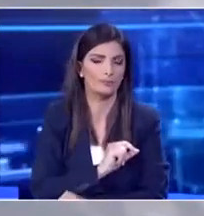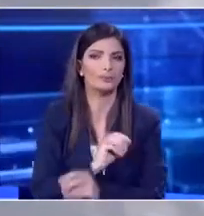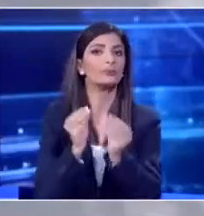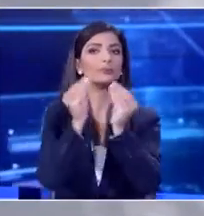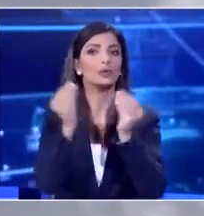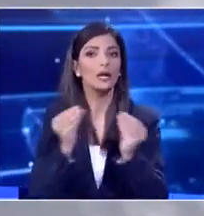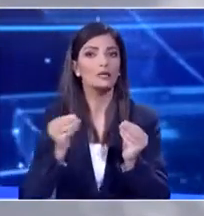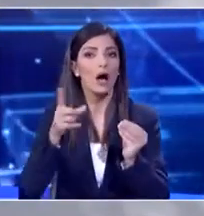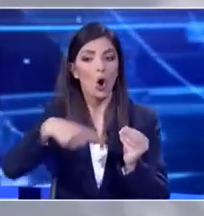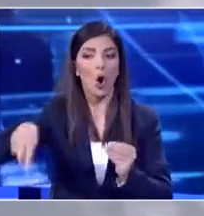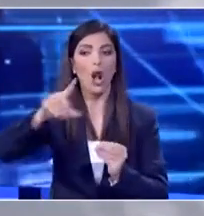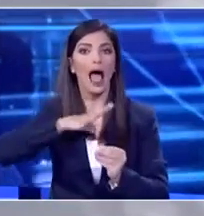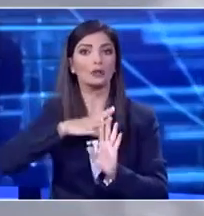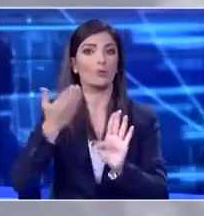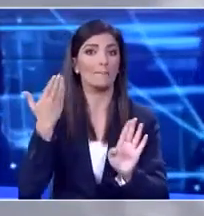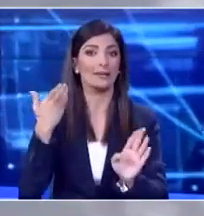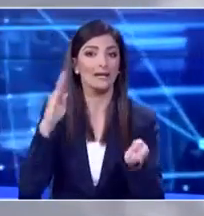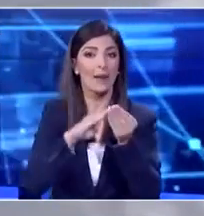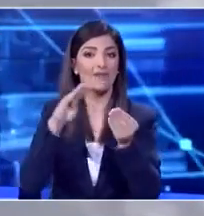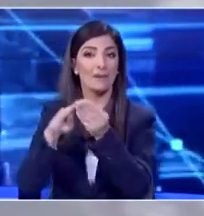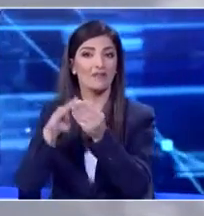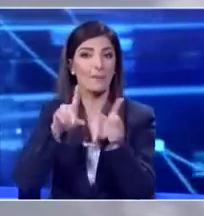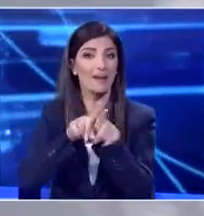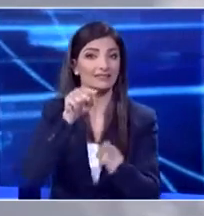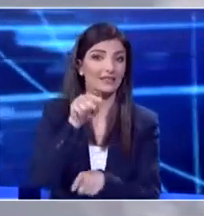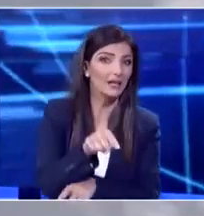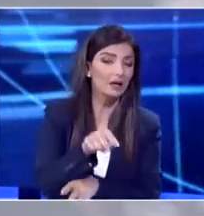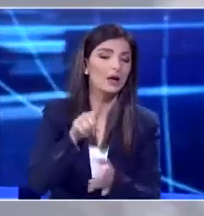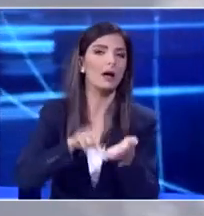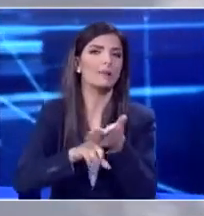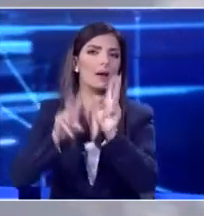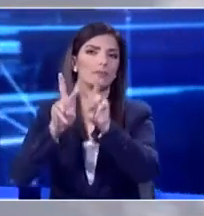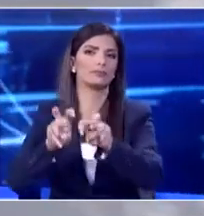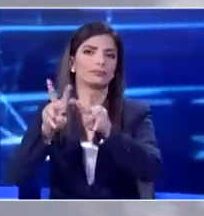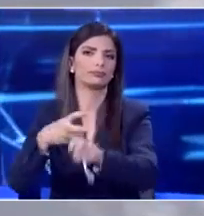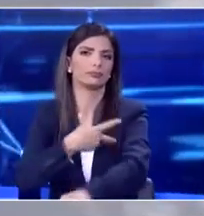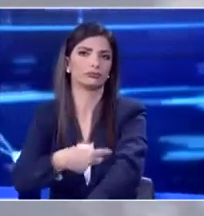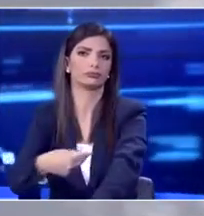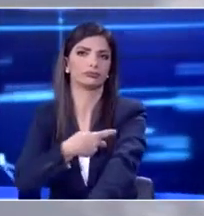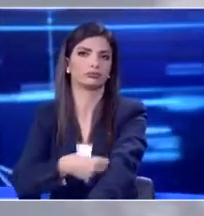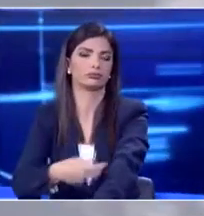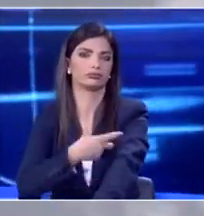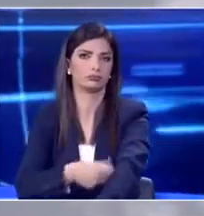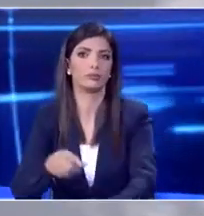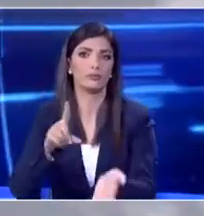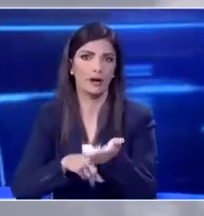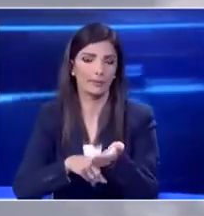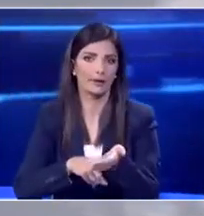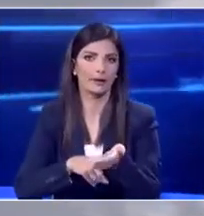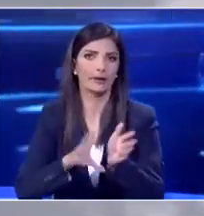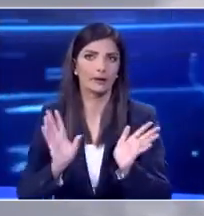επαφών του και εκεί τώρα επικεντρώνται όλες μας οι προσπάθειες σαν Υπουργείο Υγείας Είναι για αυτό που το τονίζω για ακόμα μια φορά